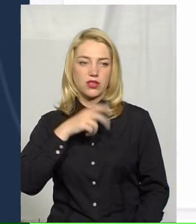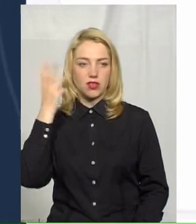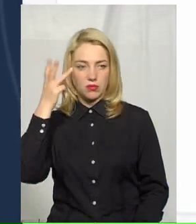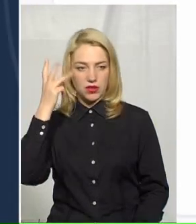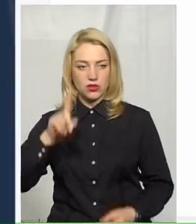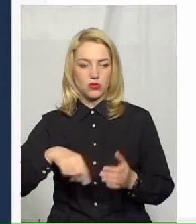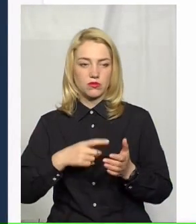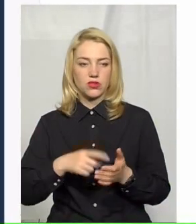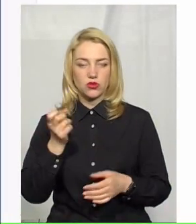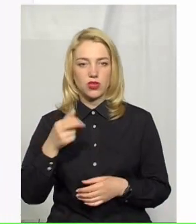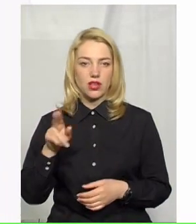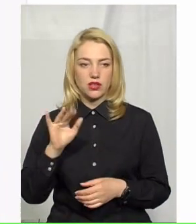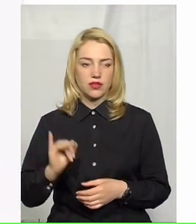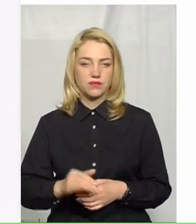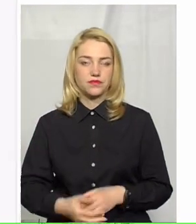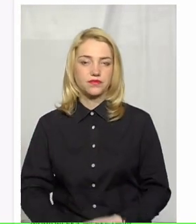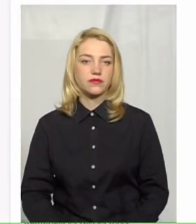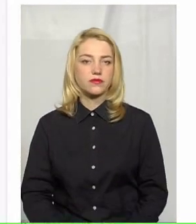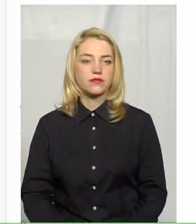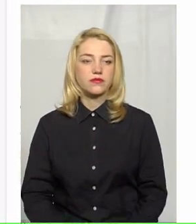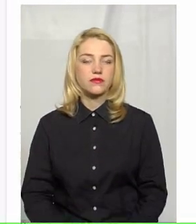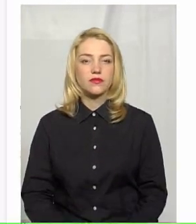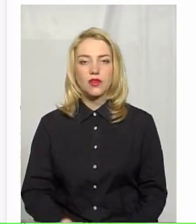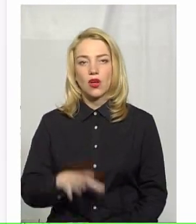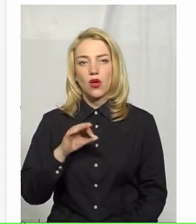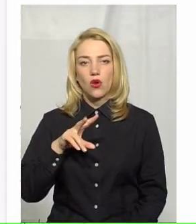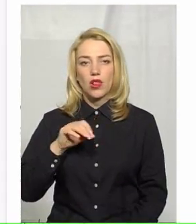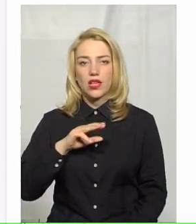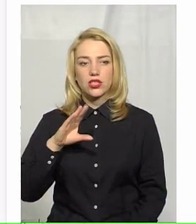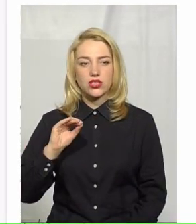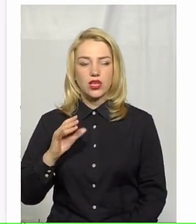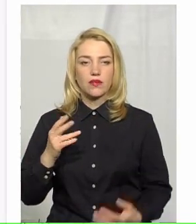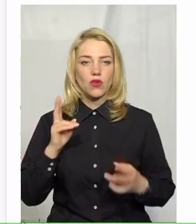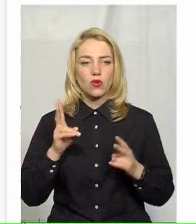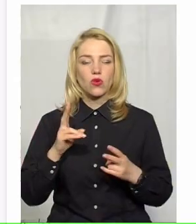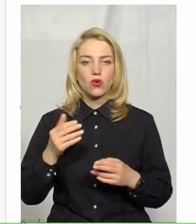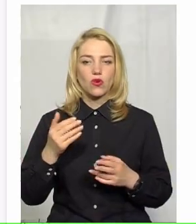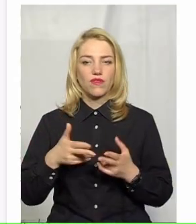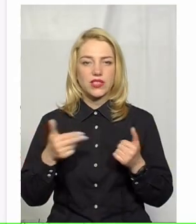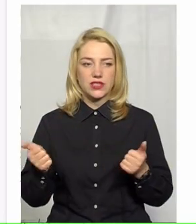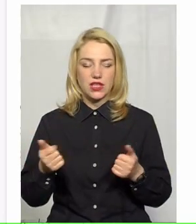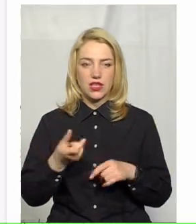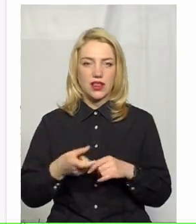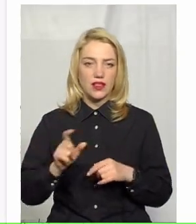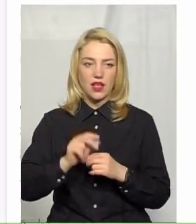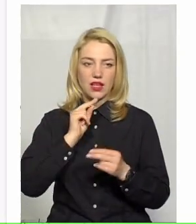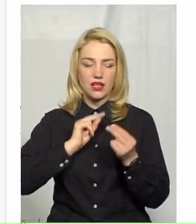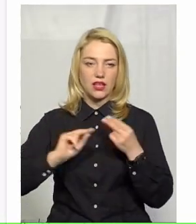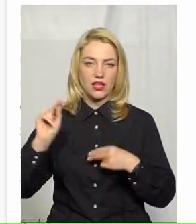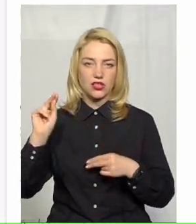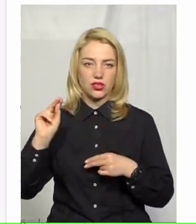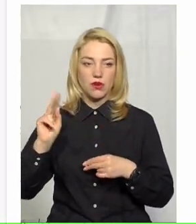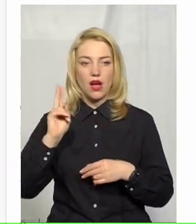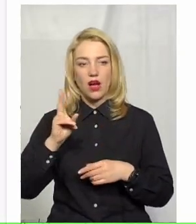міської ради Пане Олеже, то кого визнали найкращим і